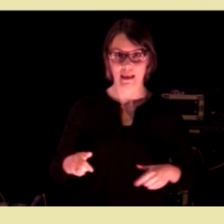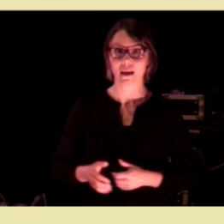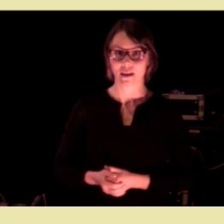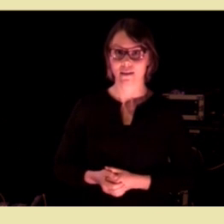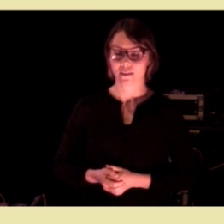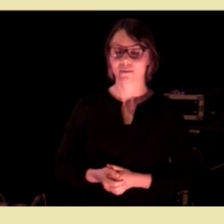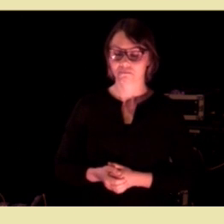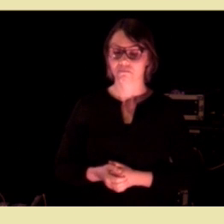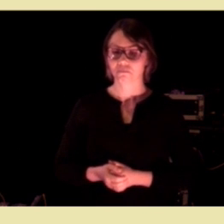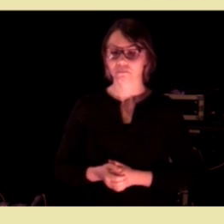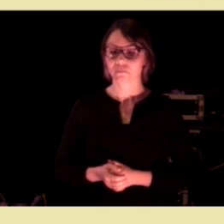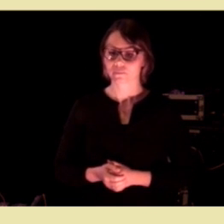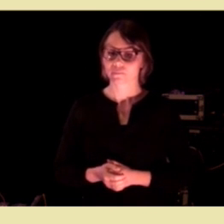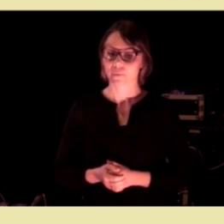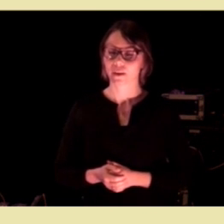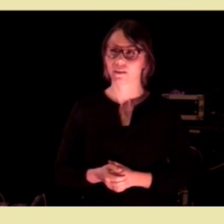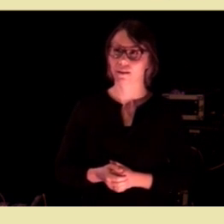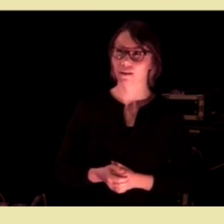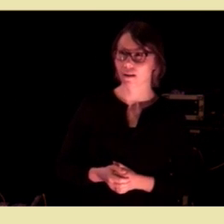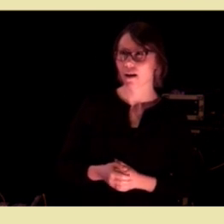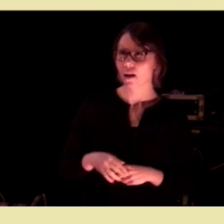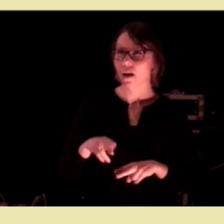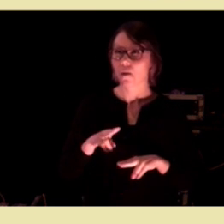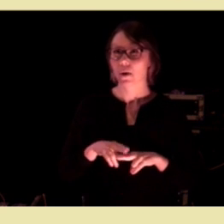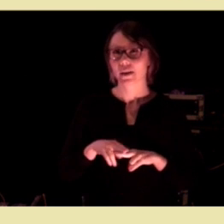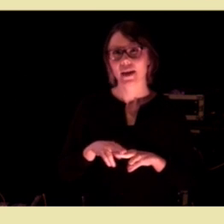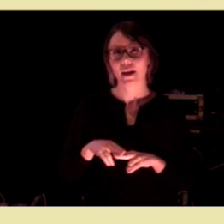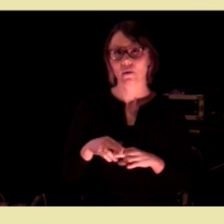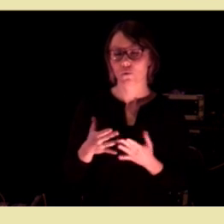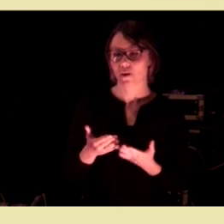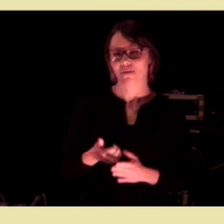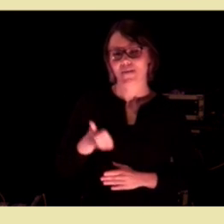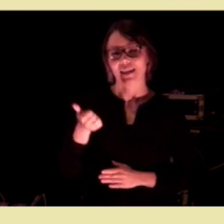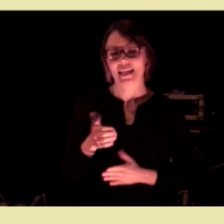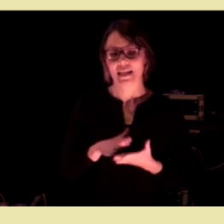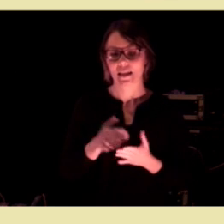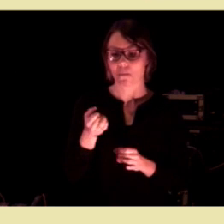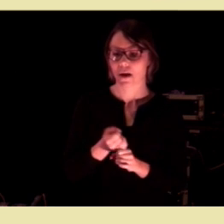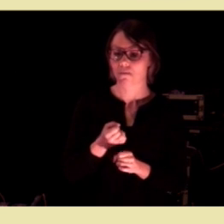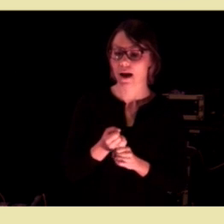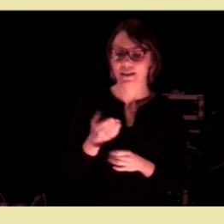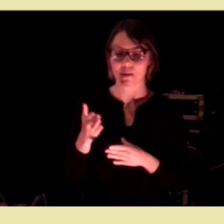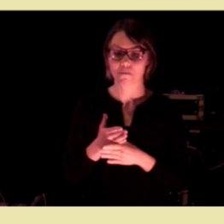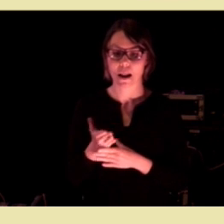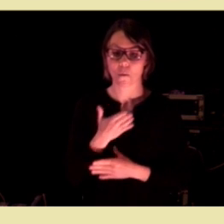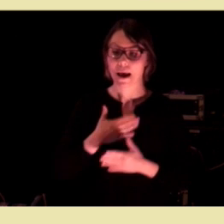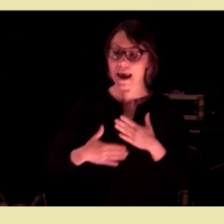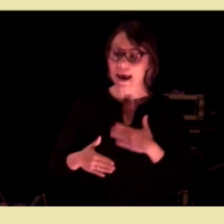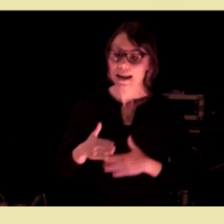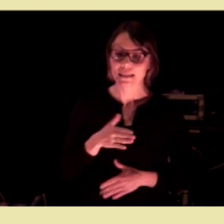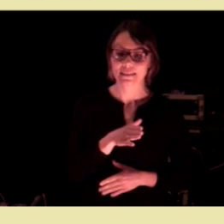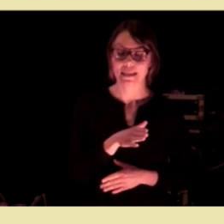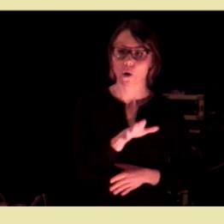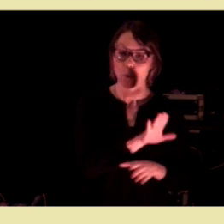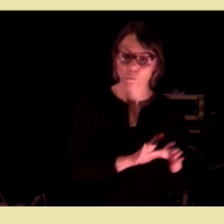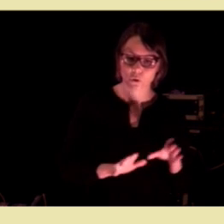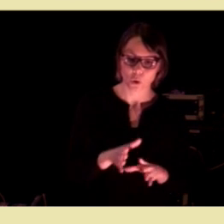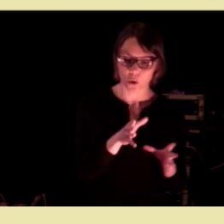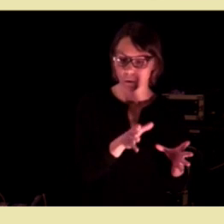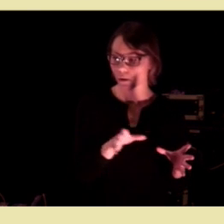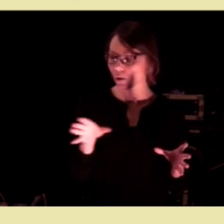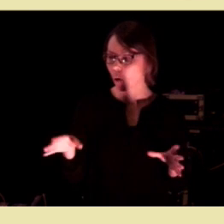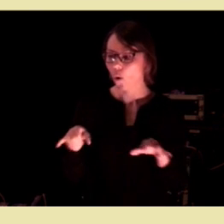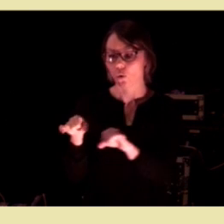markerer på sett og vis hvor viktig samarbeidet er mellom helse og omsorg på den ene siden